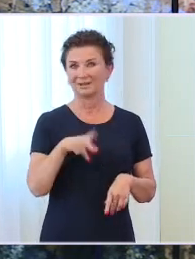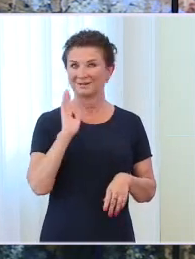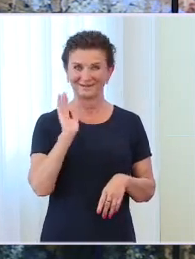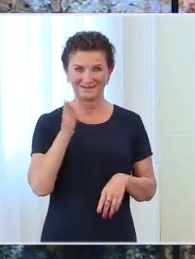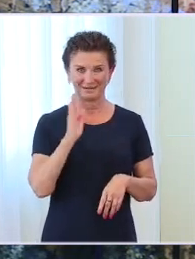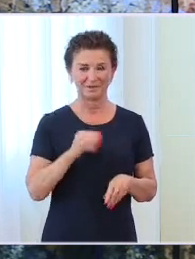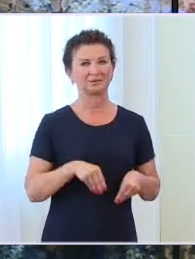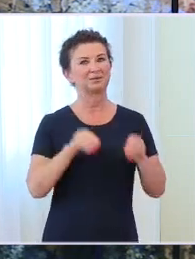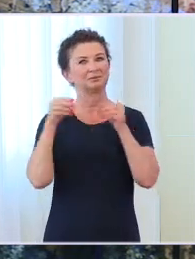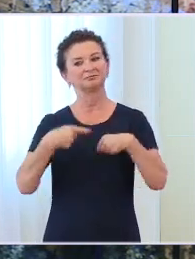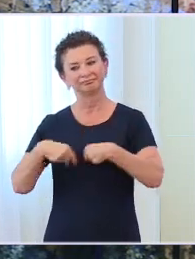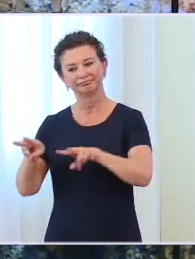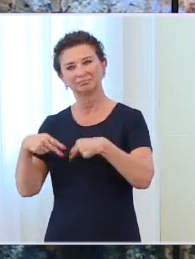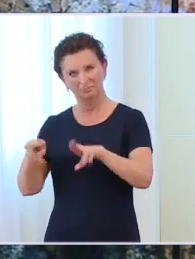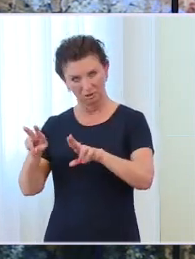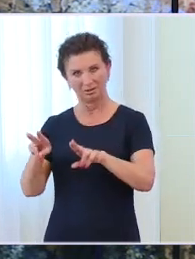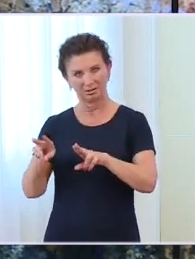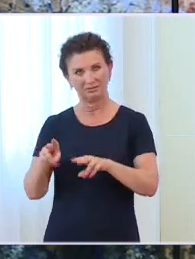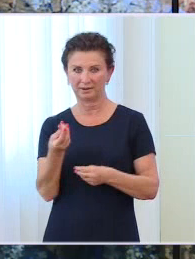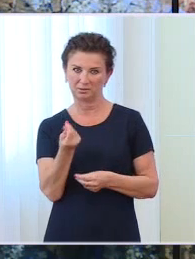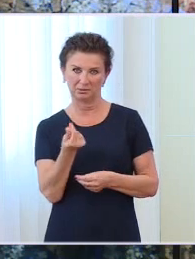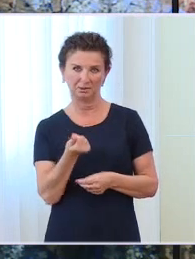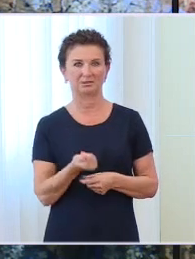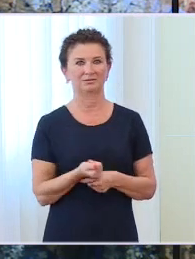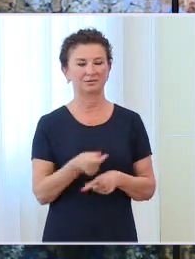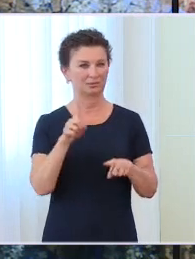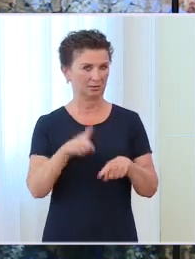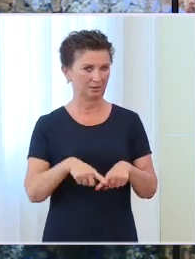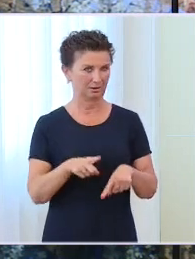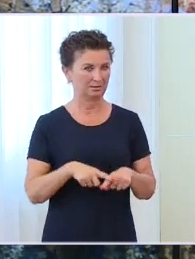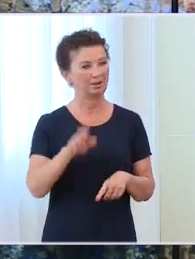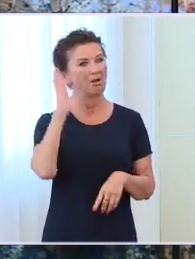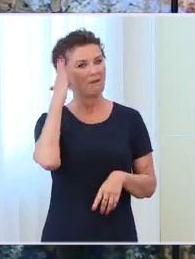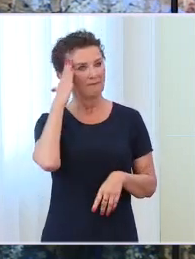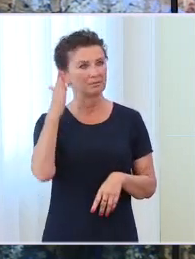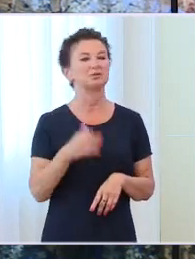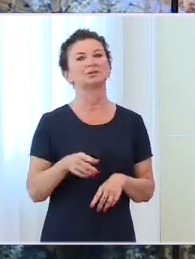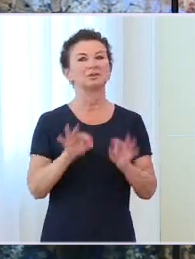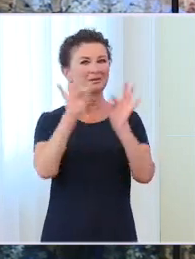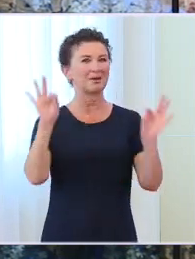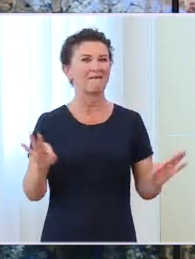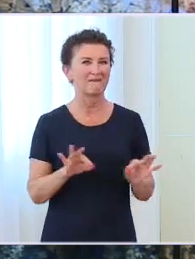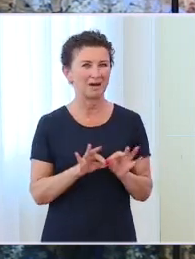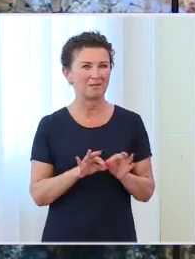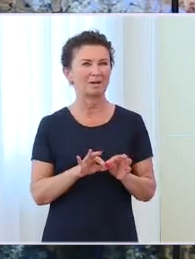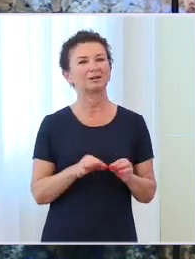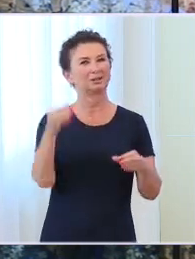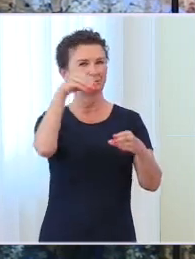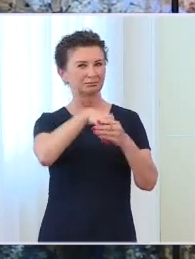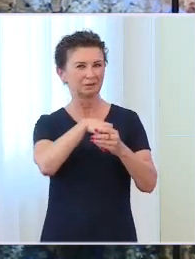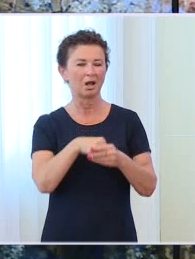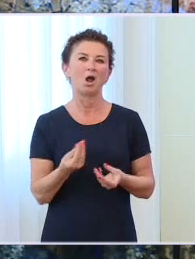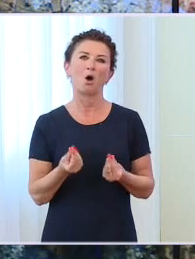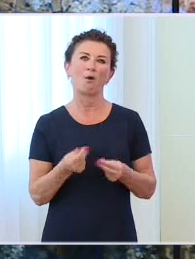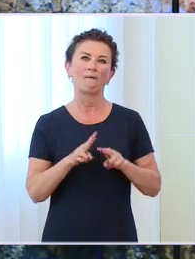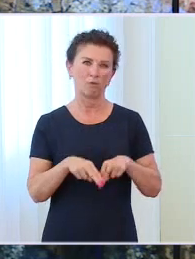Stabilizacji Pieniądzy, czyli nasze deklaracje, które przystępując do Unii Europejskiej musieliśmy zadeklarować.